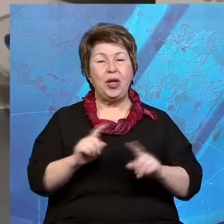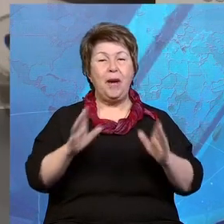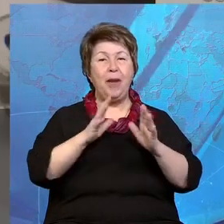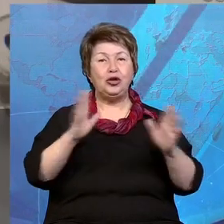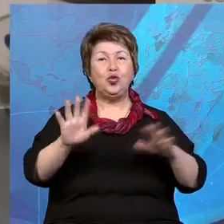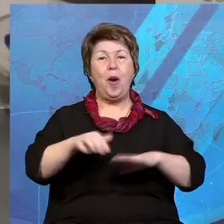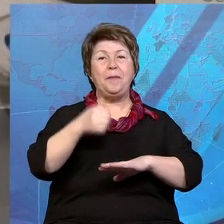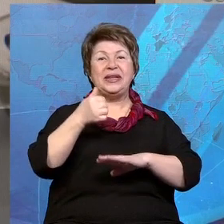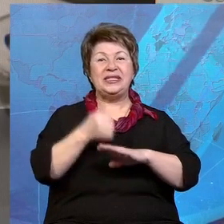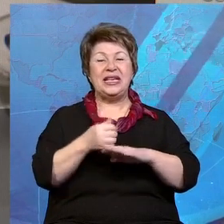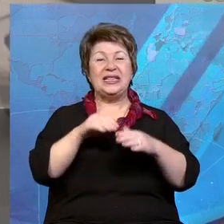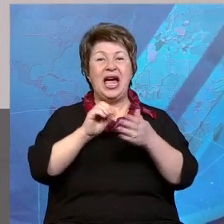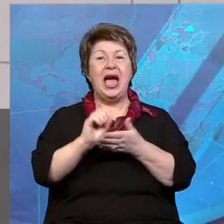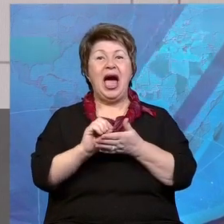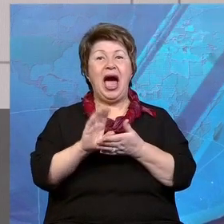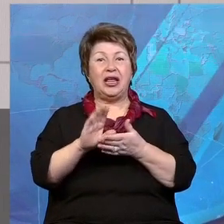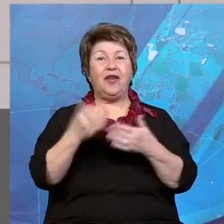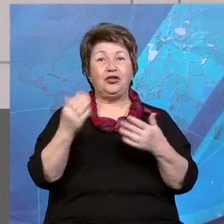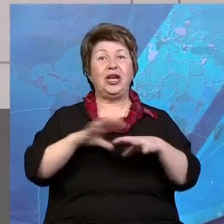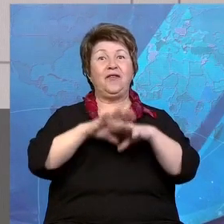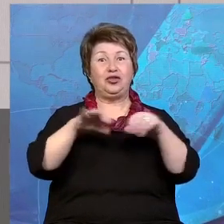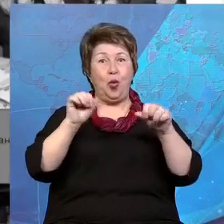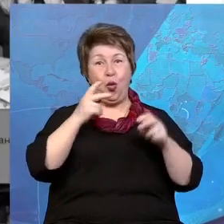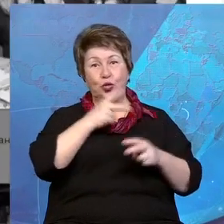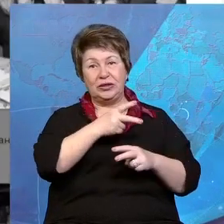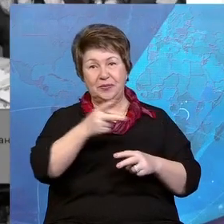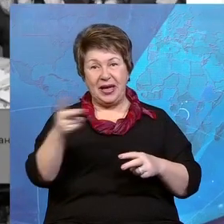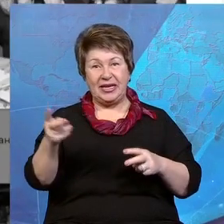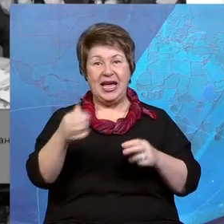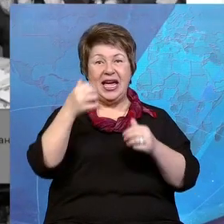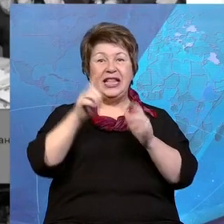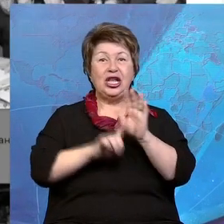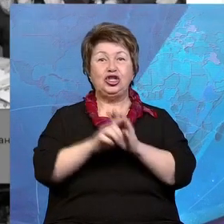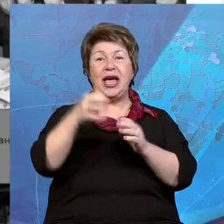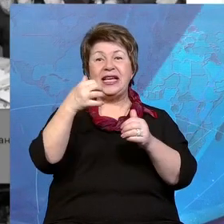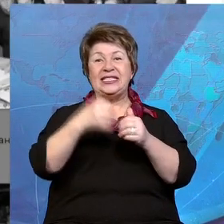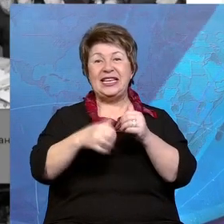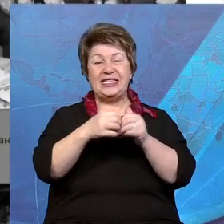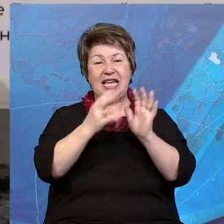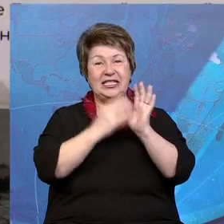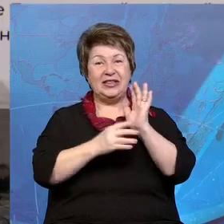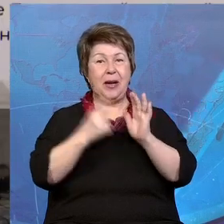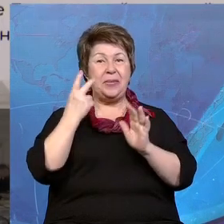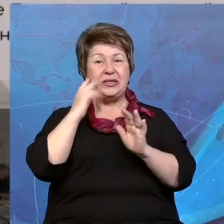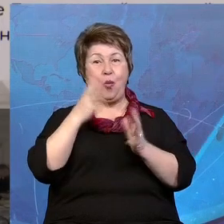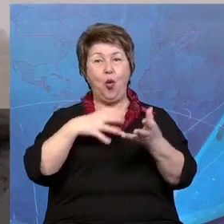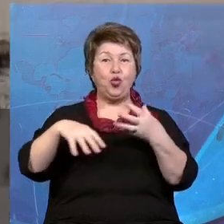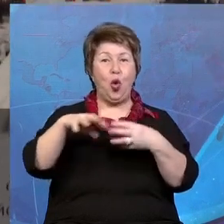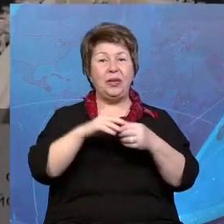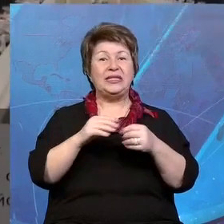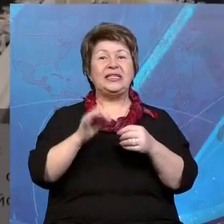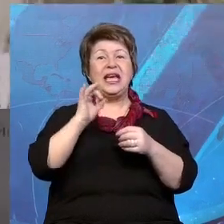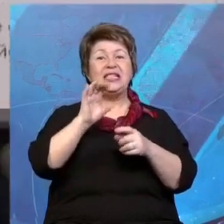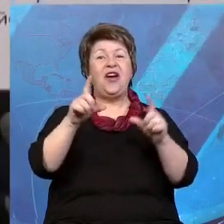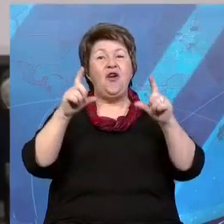президентский архив. Теперь в общем доступе кадры, начиная с середины 90-х. Кроме того, постоянно обновляться будет и раздел